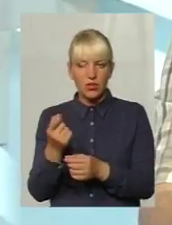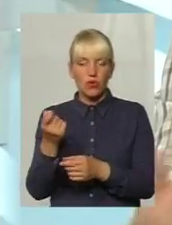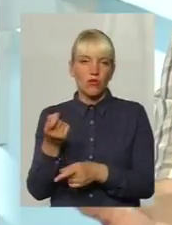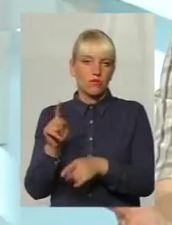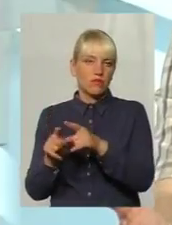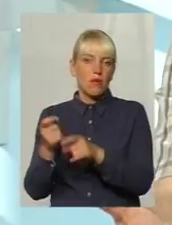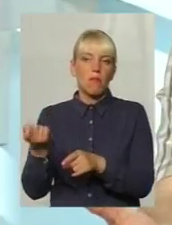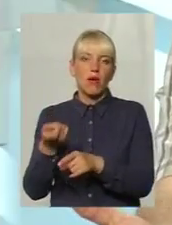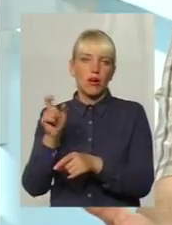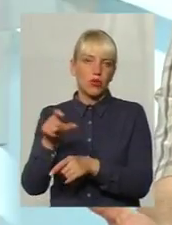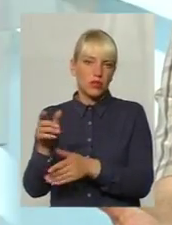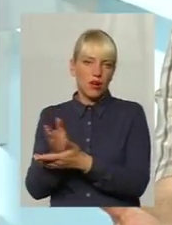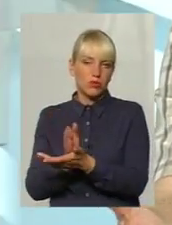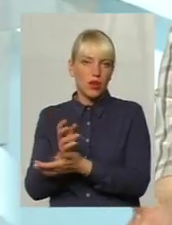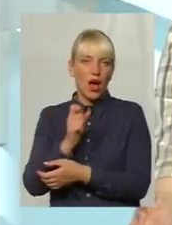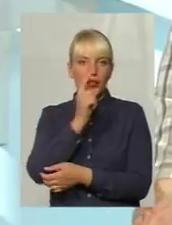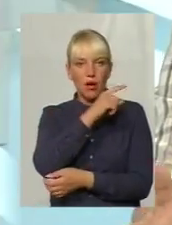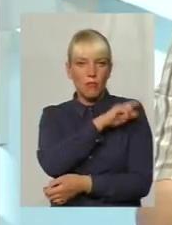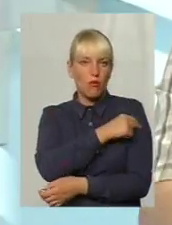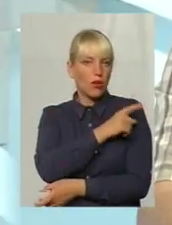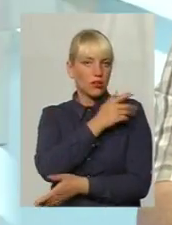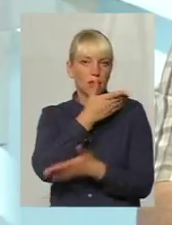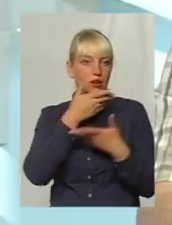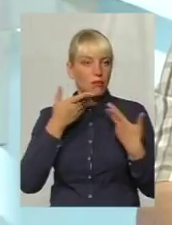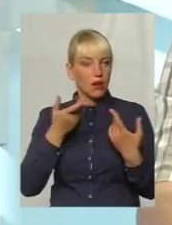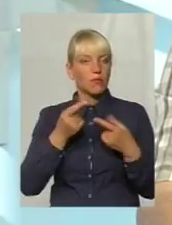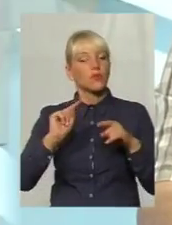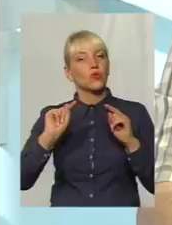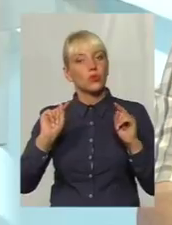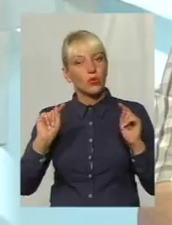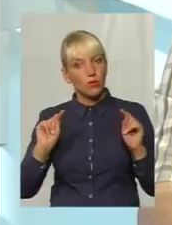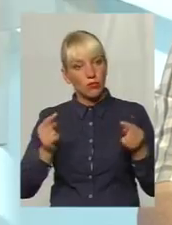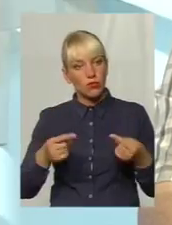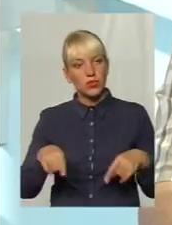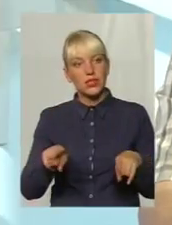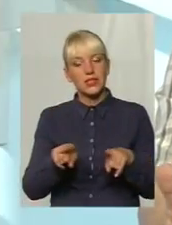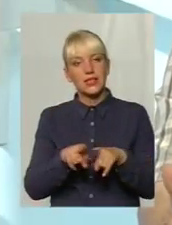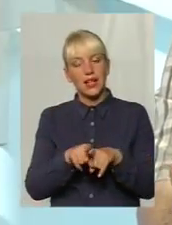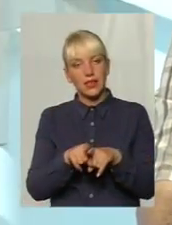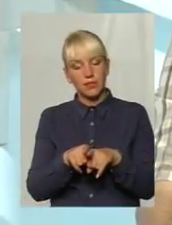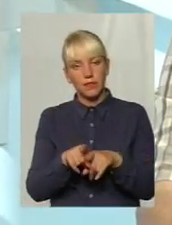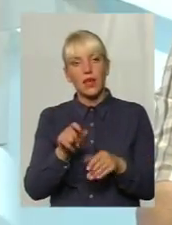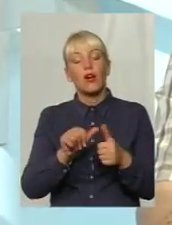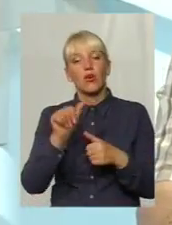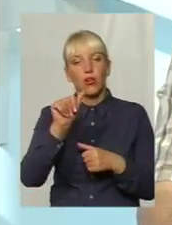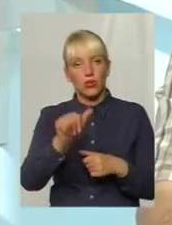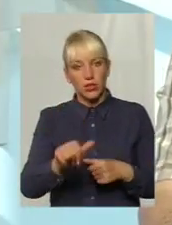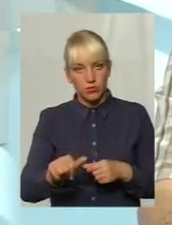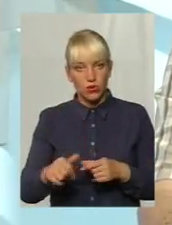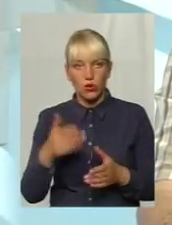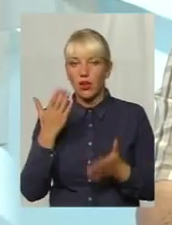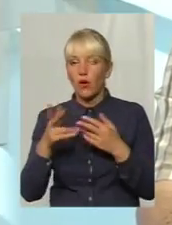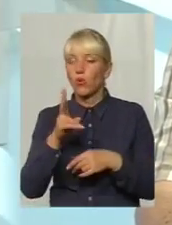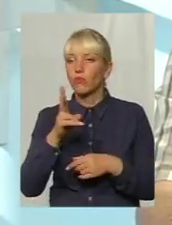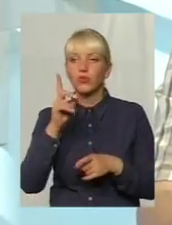людей, а в поліклініці його немає. Через те, крім того, якщо комусь